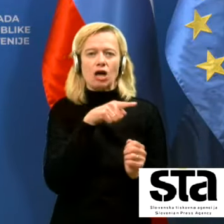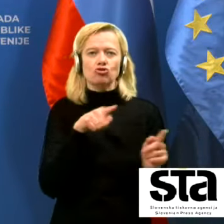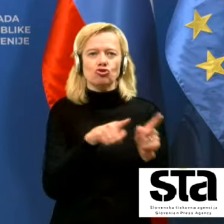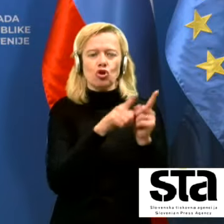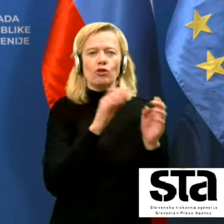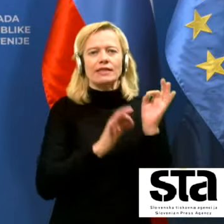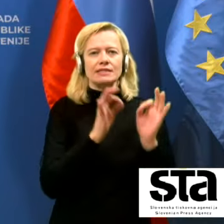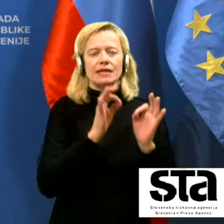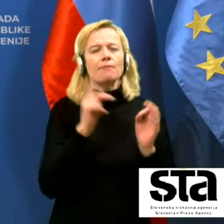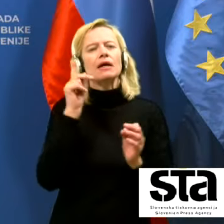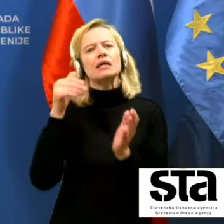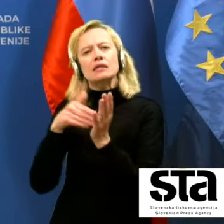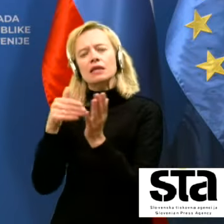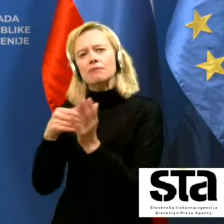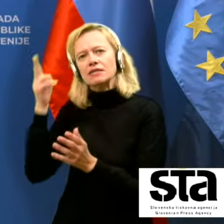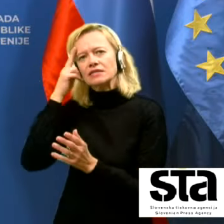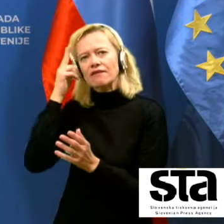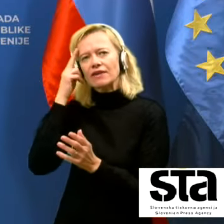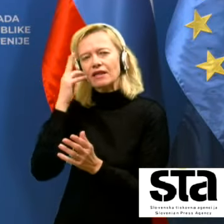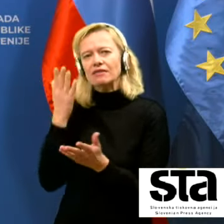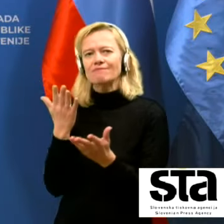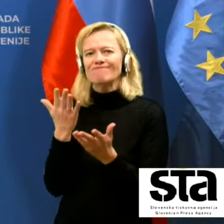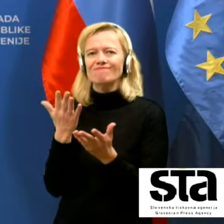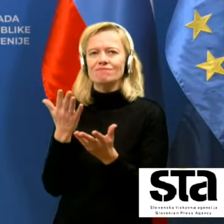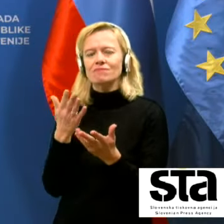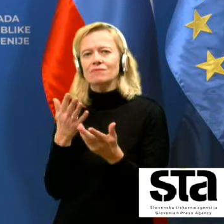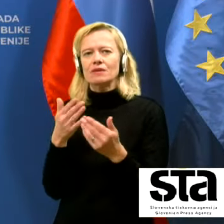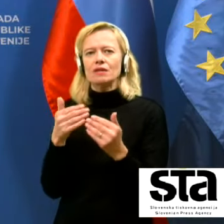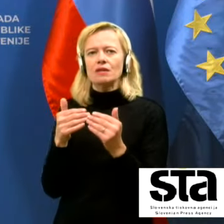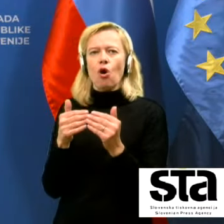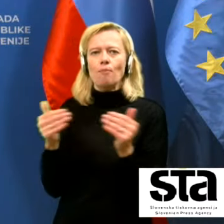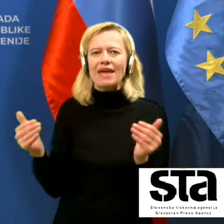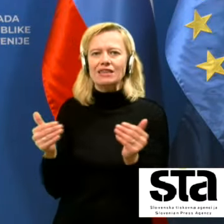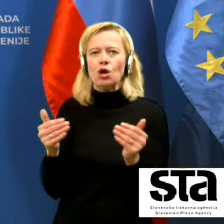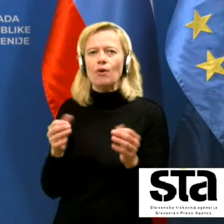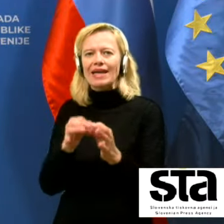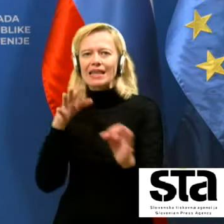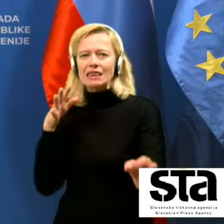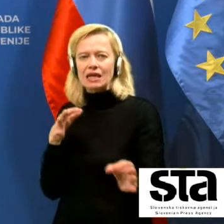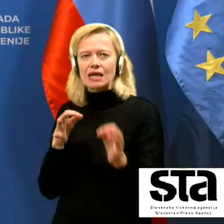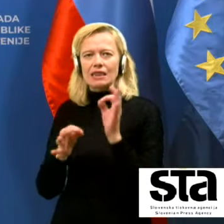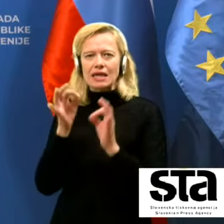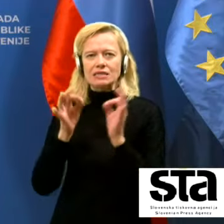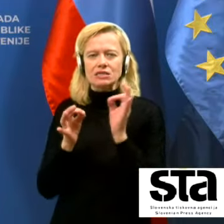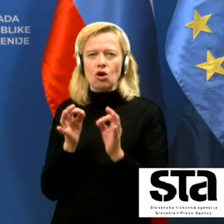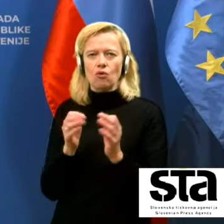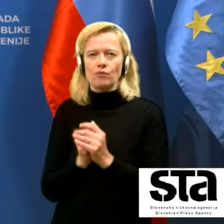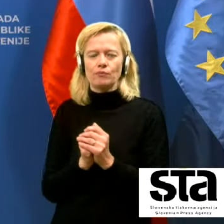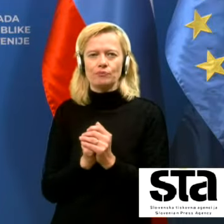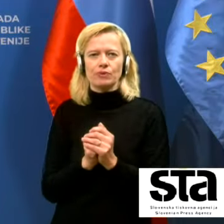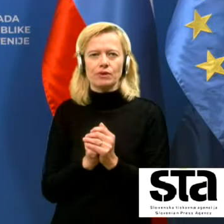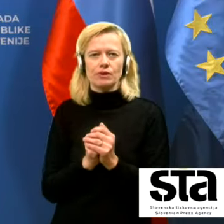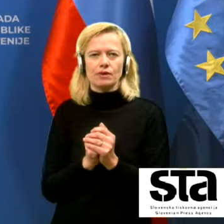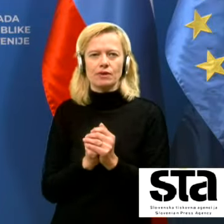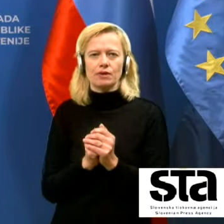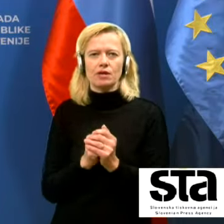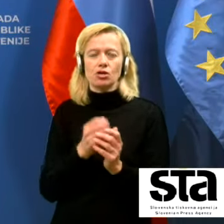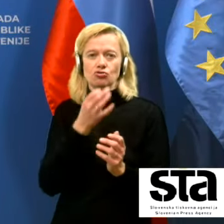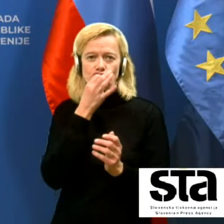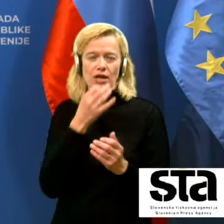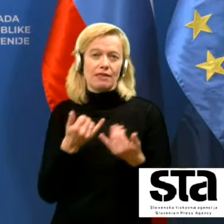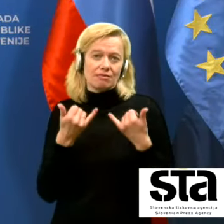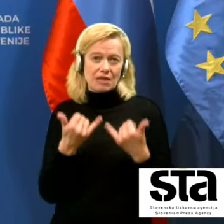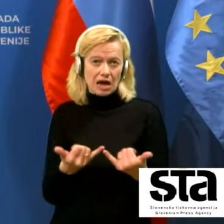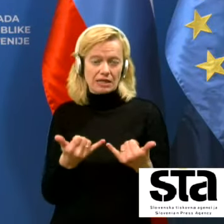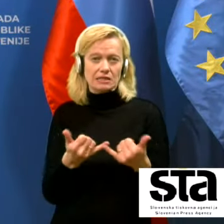vseh omejitev hitrih testov. Namreč, da ne pomeni, da če je danes